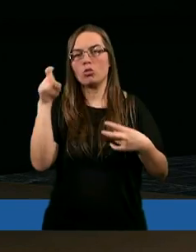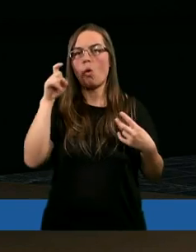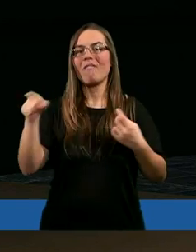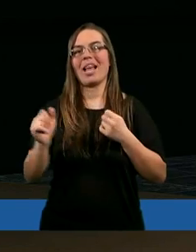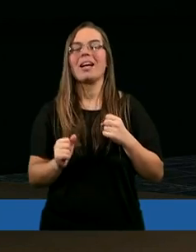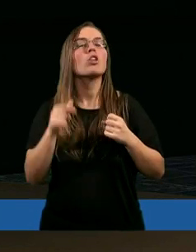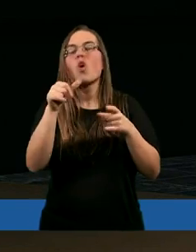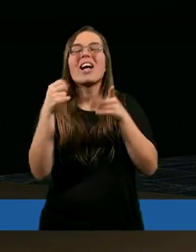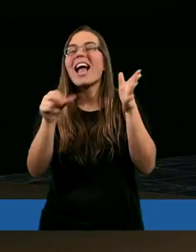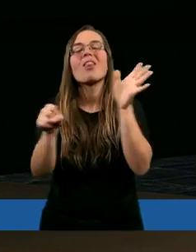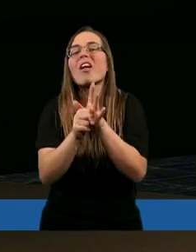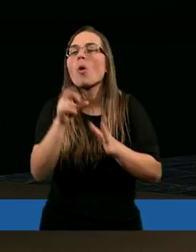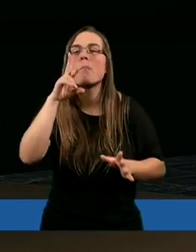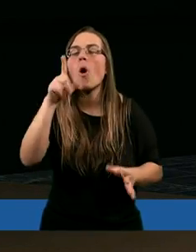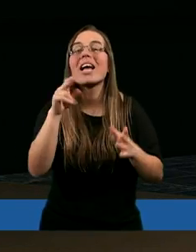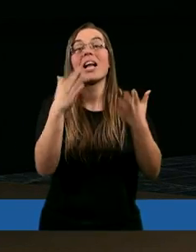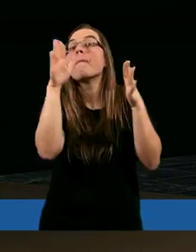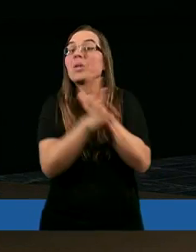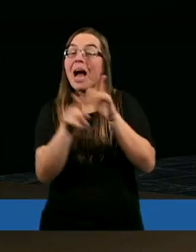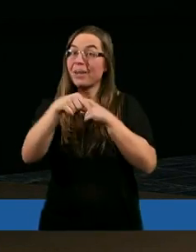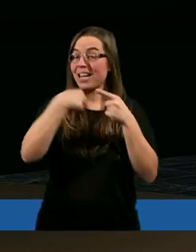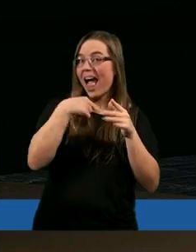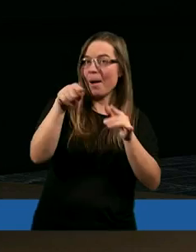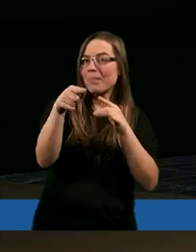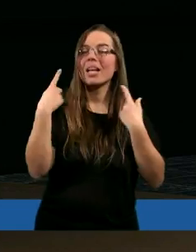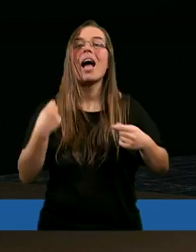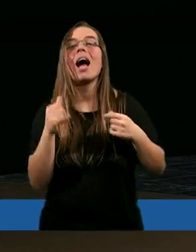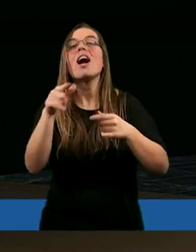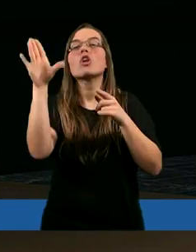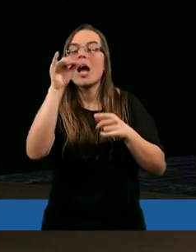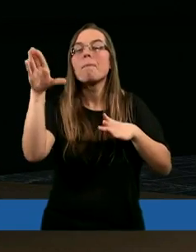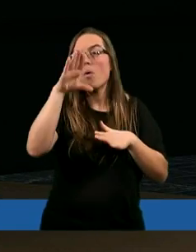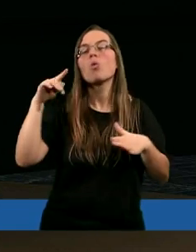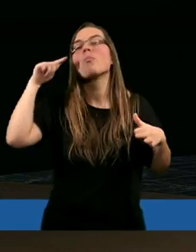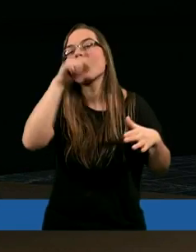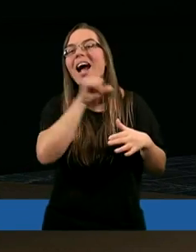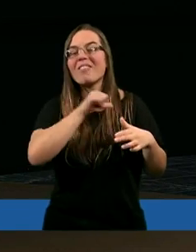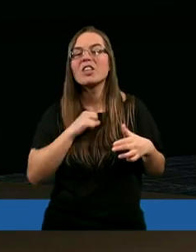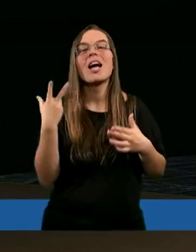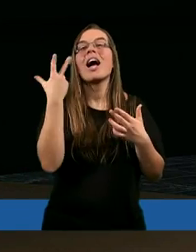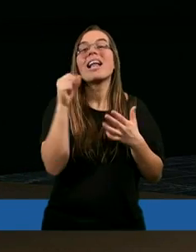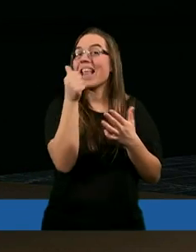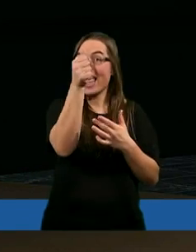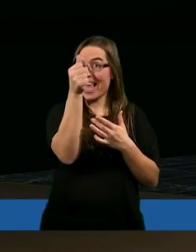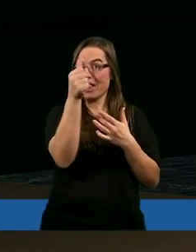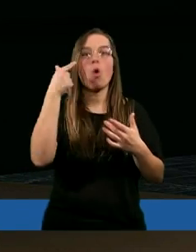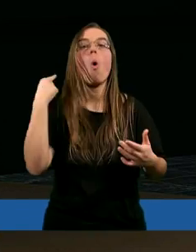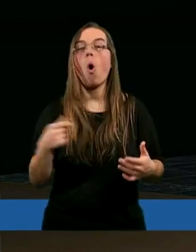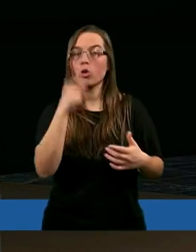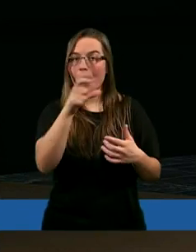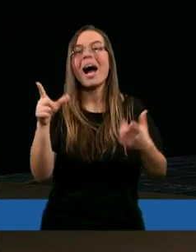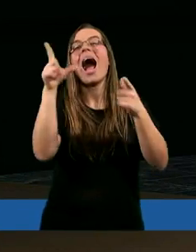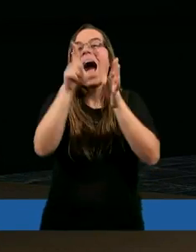jest nie do pojęcia dla mnie przynajmniej, że Bóg potrafi się interesować nie jedną osobą,